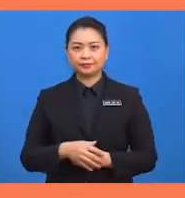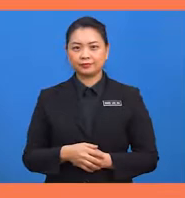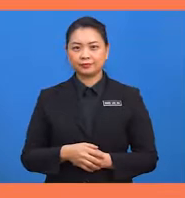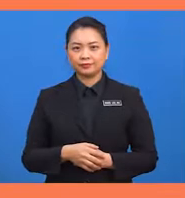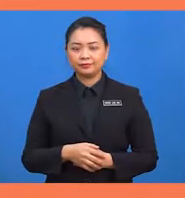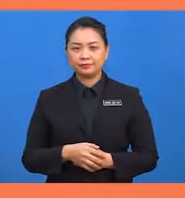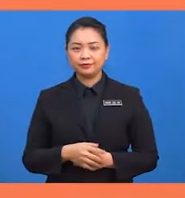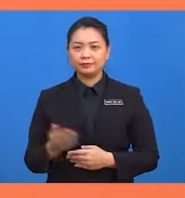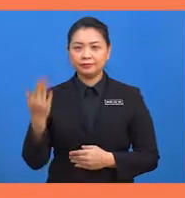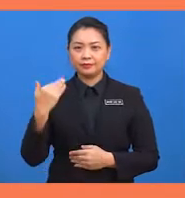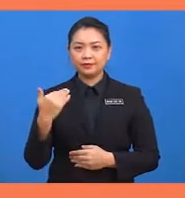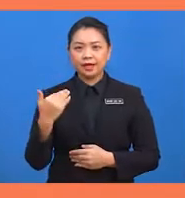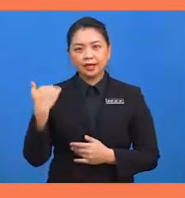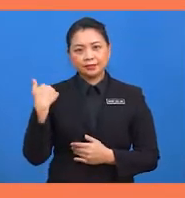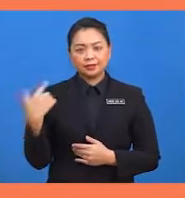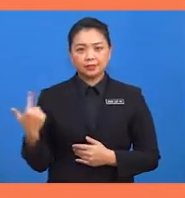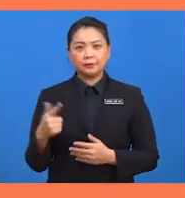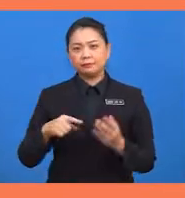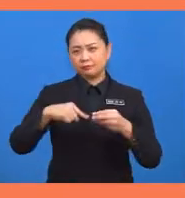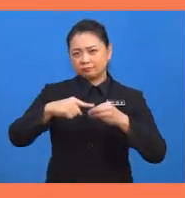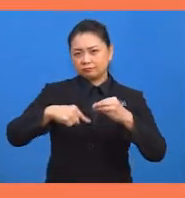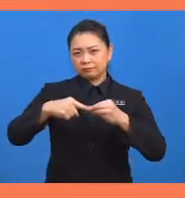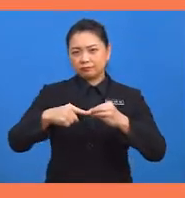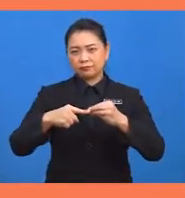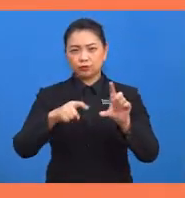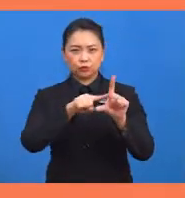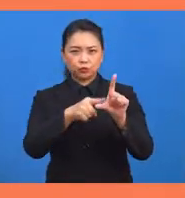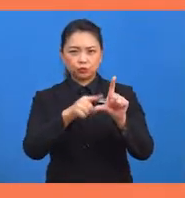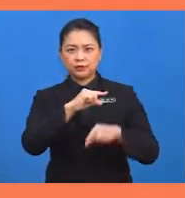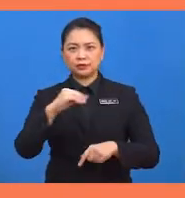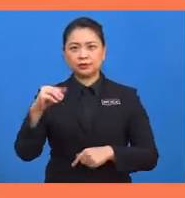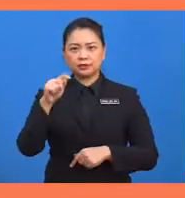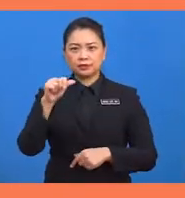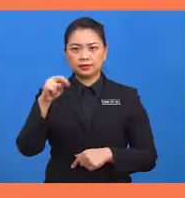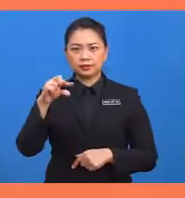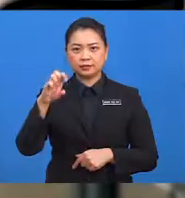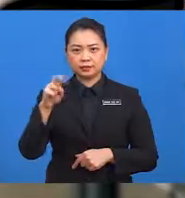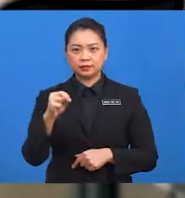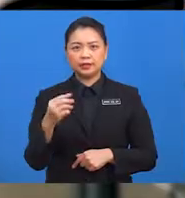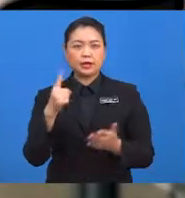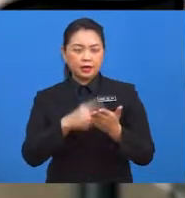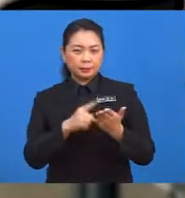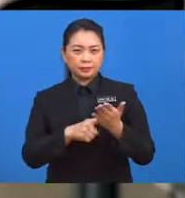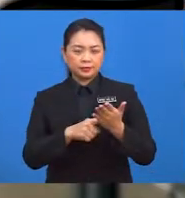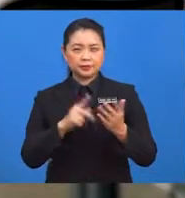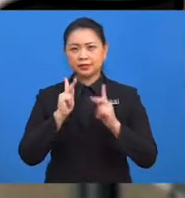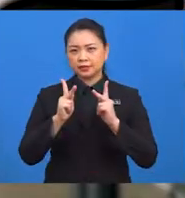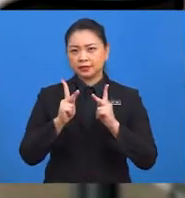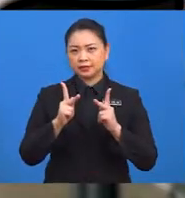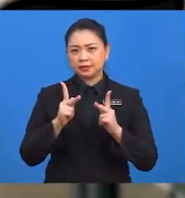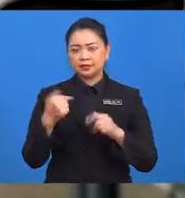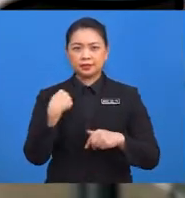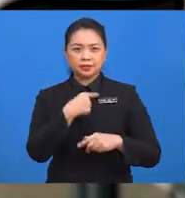adalah berkenaan dengan sudut dan tenjen bagi bulatan. Apa kata cikgu